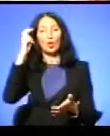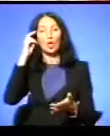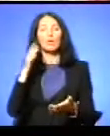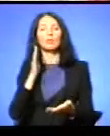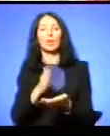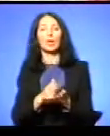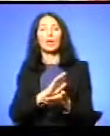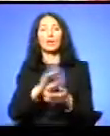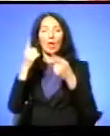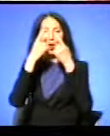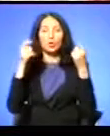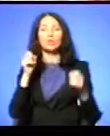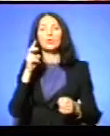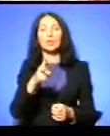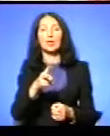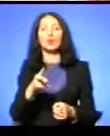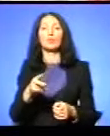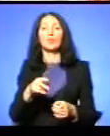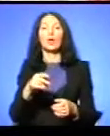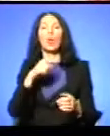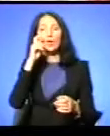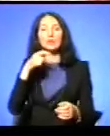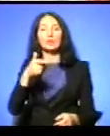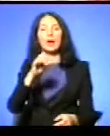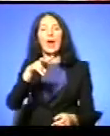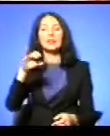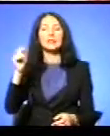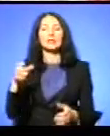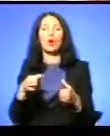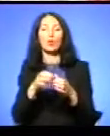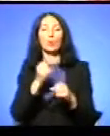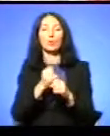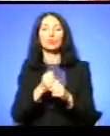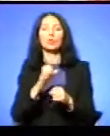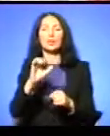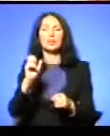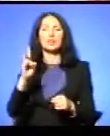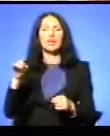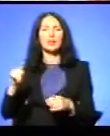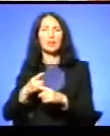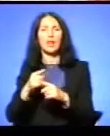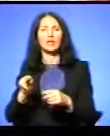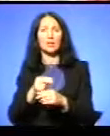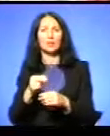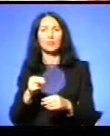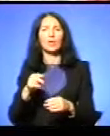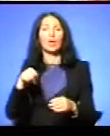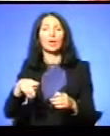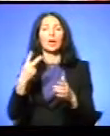стає неоголошеним членом Української гельсінської групи, працює сантехніком 23 жовтня 1979